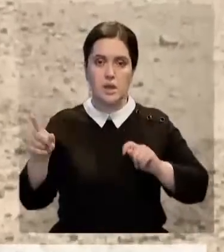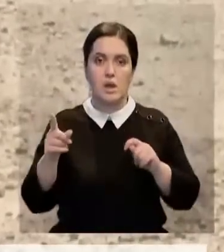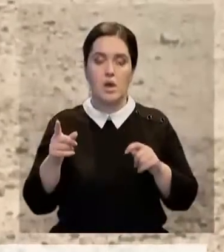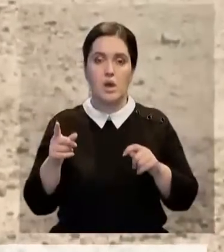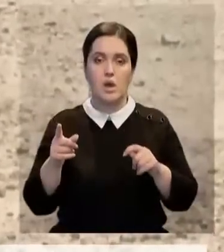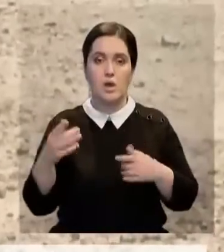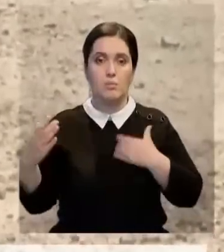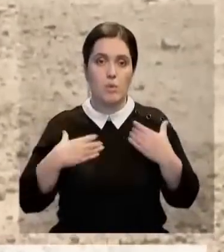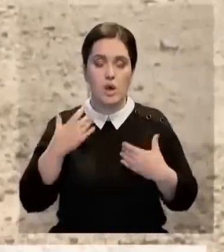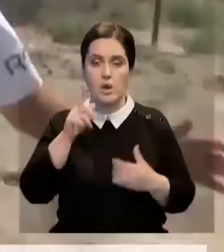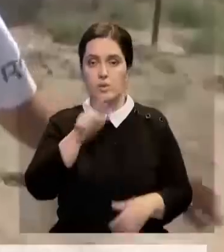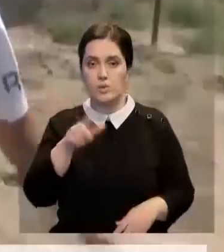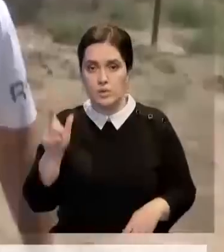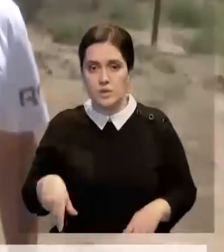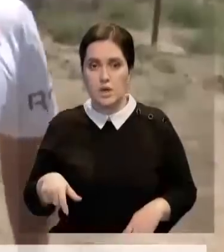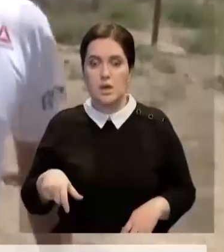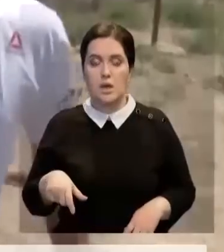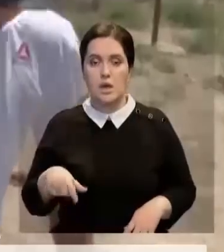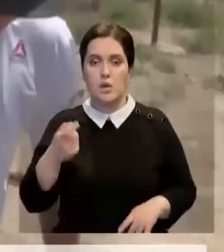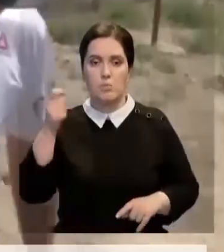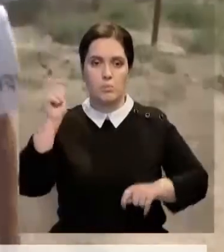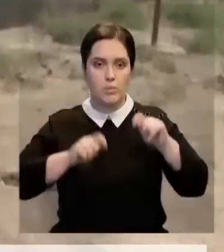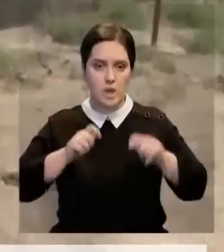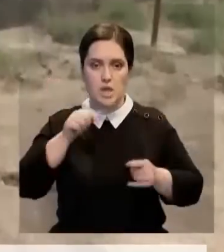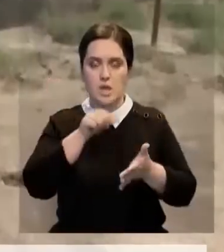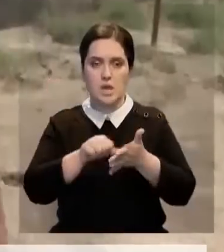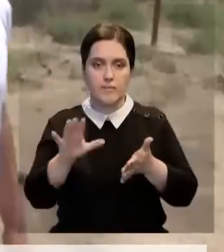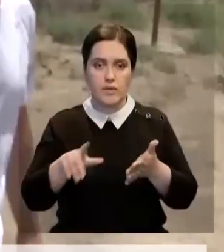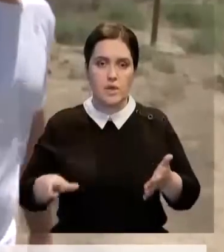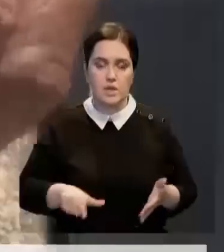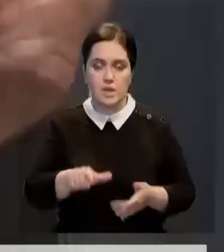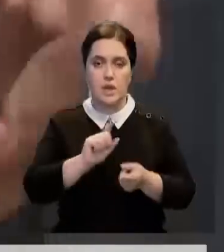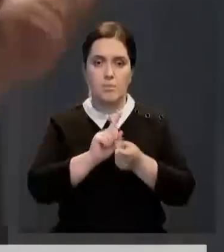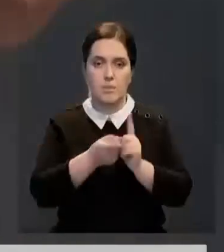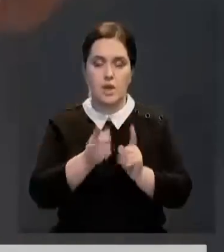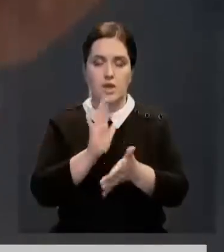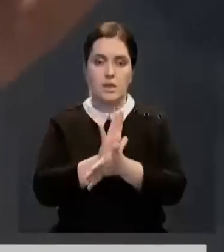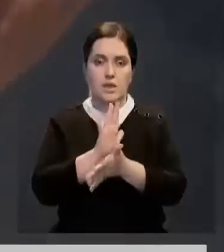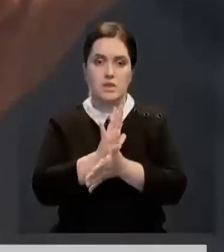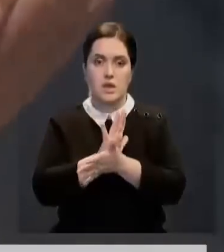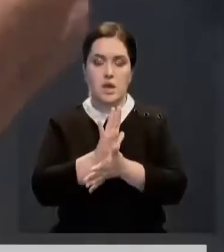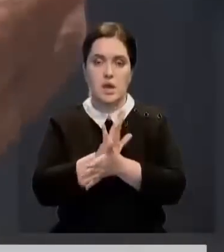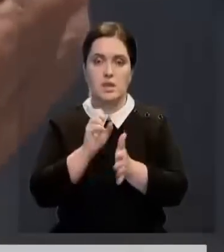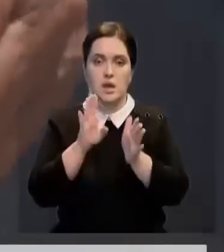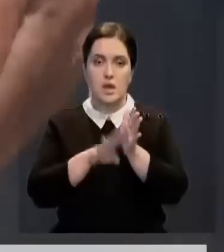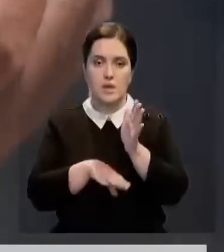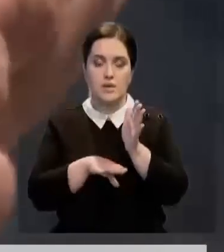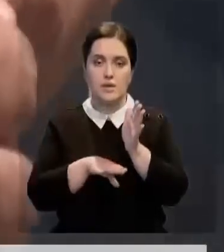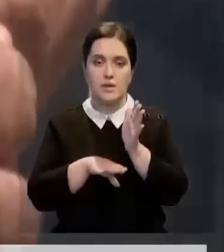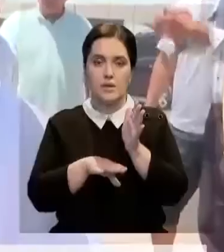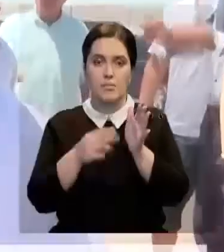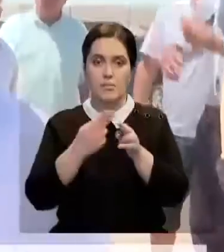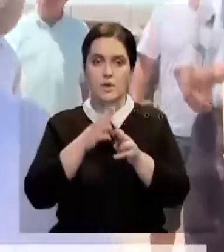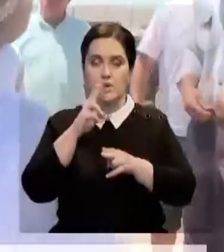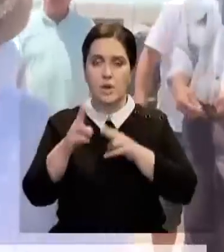больше всего опасаются люди. Ведь малейшие осадки и неасфальтированные дороги превращаются в грязь. На бездорожье жалуются жители пяти